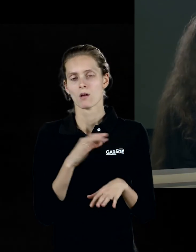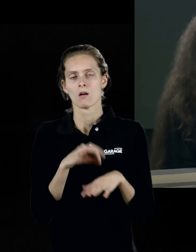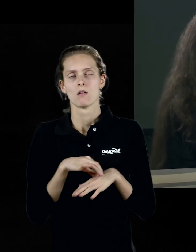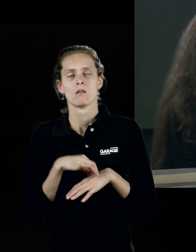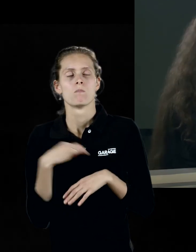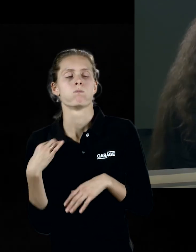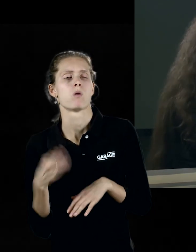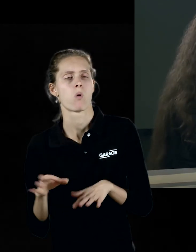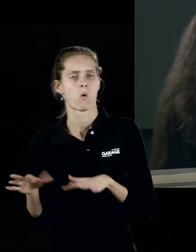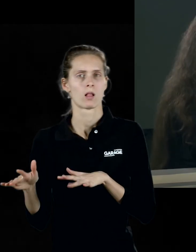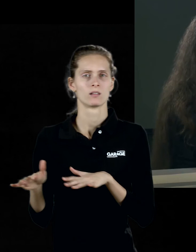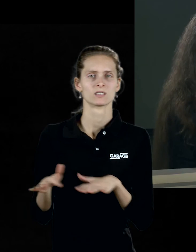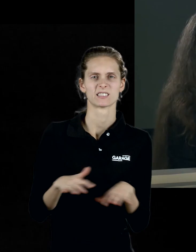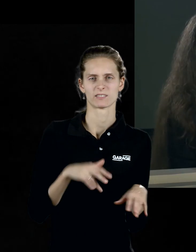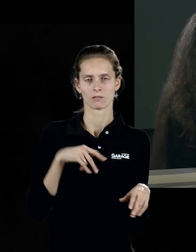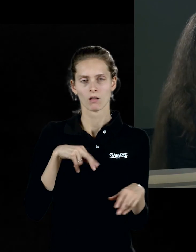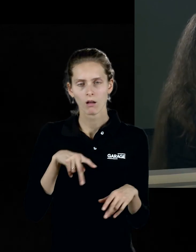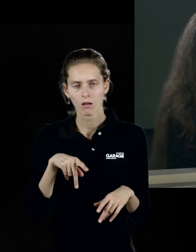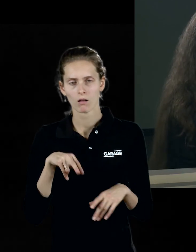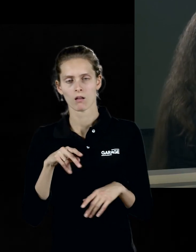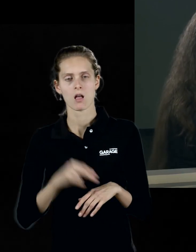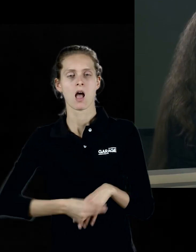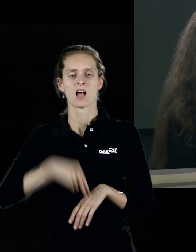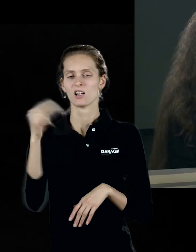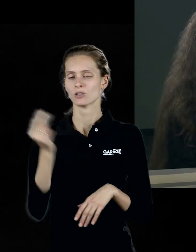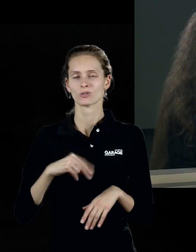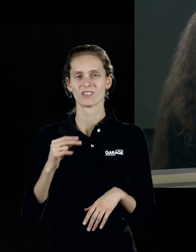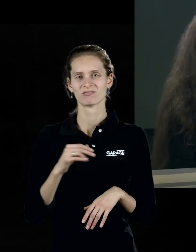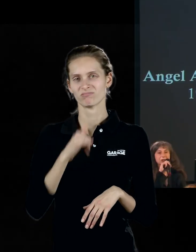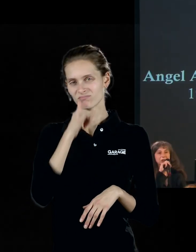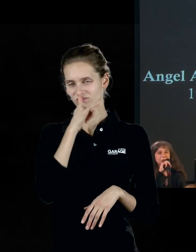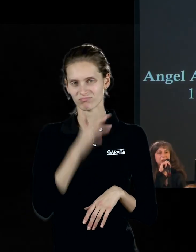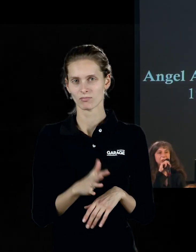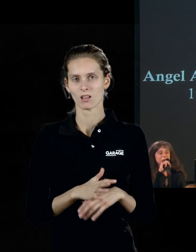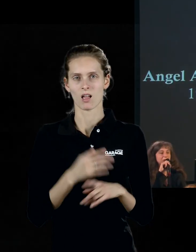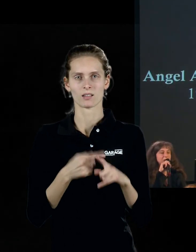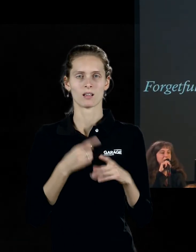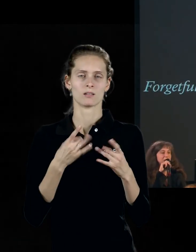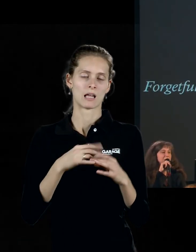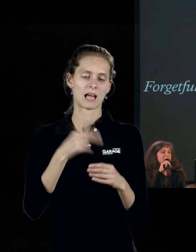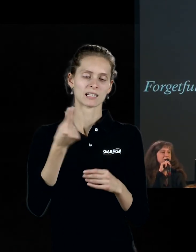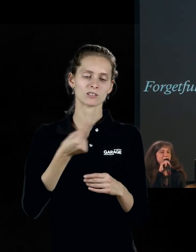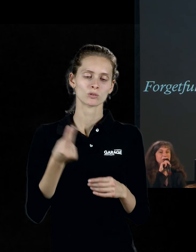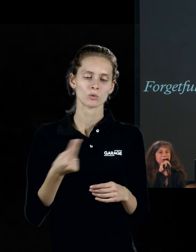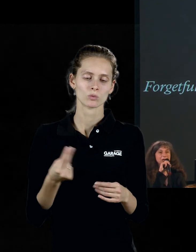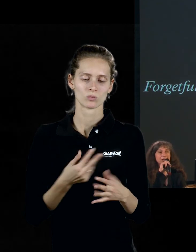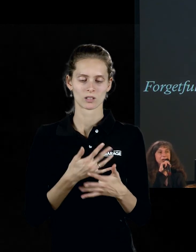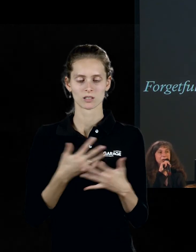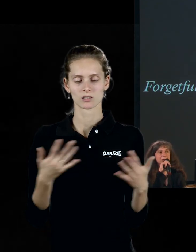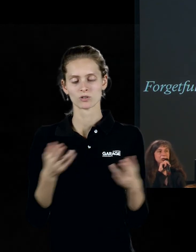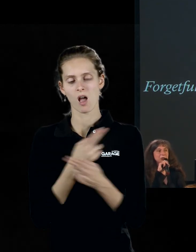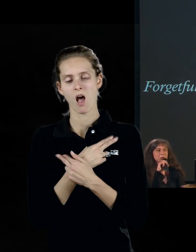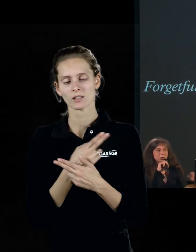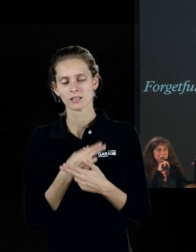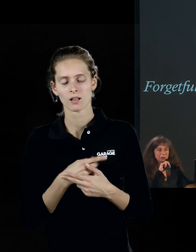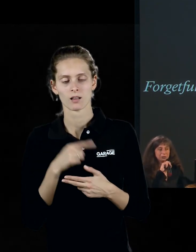собственно говоря, лишало его возможности рисовать практически, поэтому это почти рисунки, вот эти серии различных ангелов,